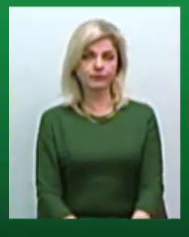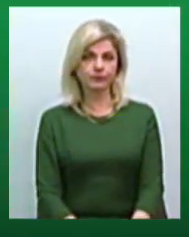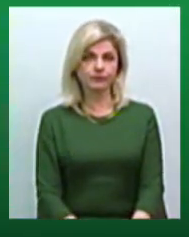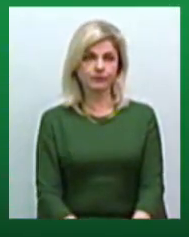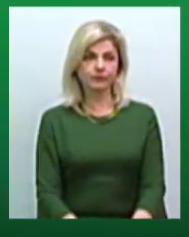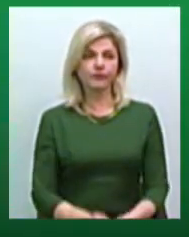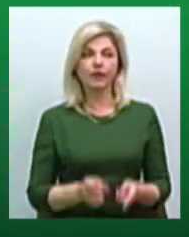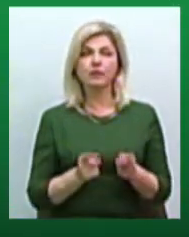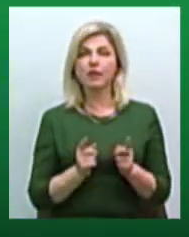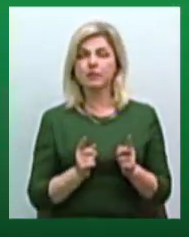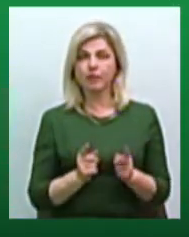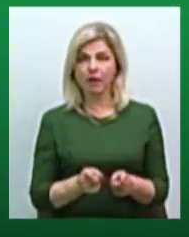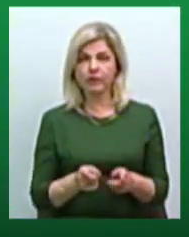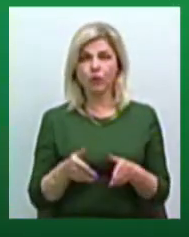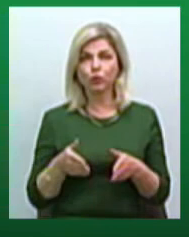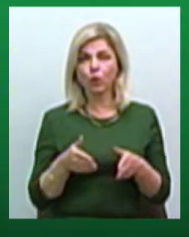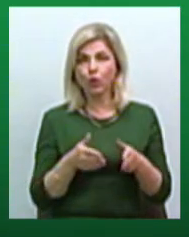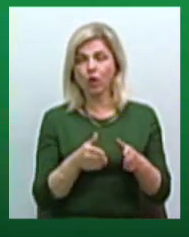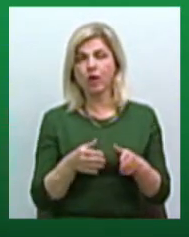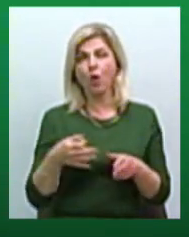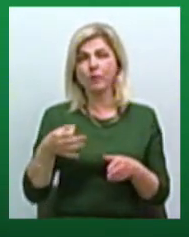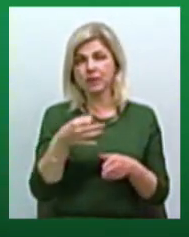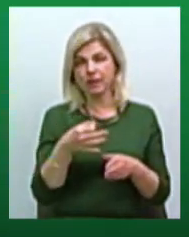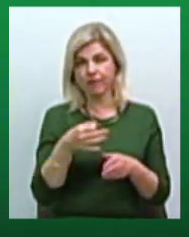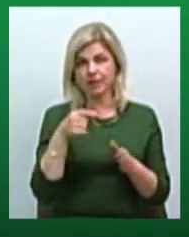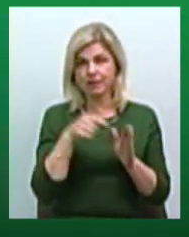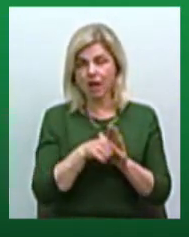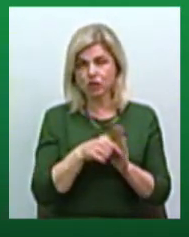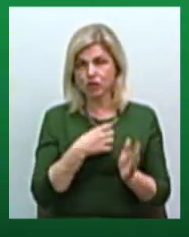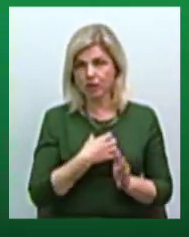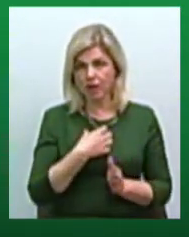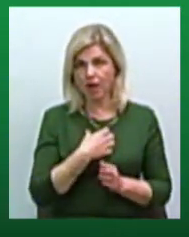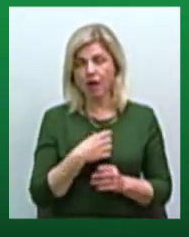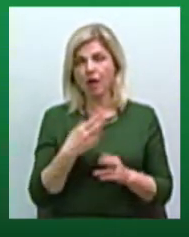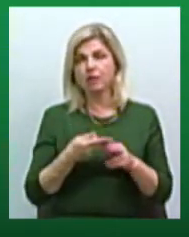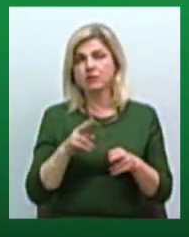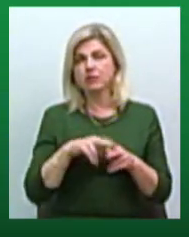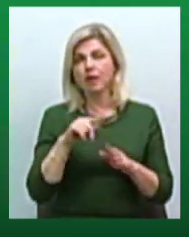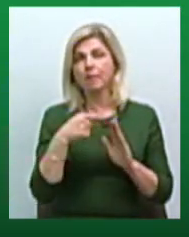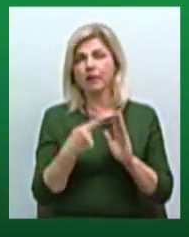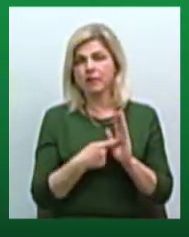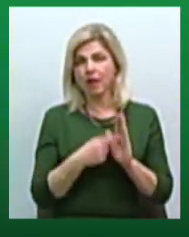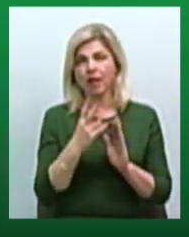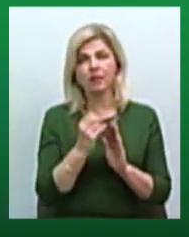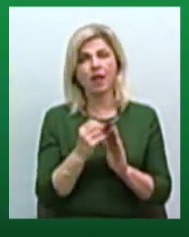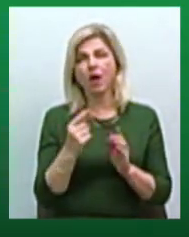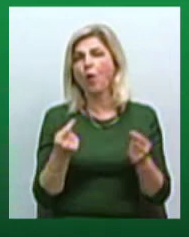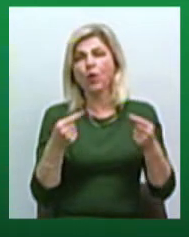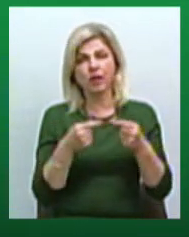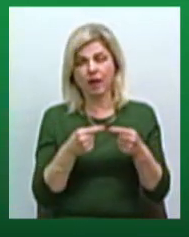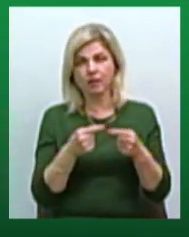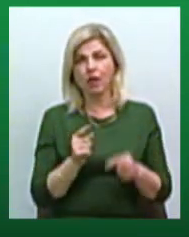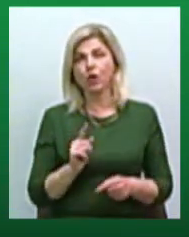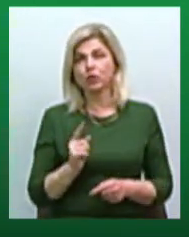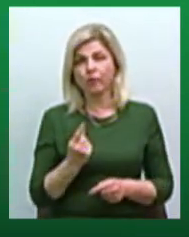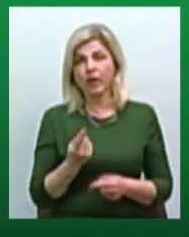Насправді, дороги місцевого значення це питання не зовсім конкретне. А скільки